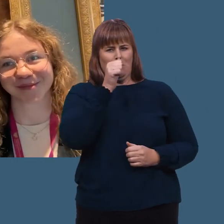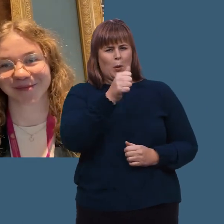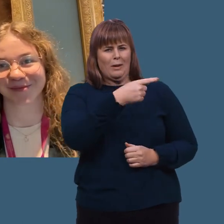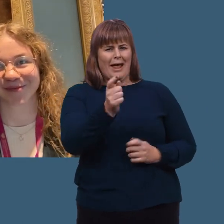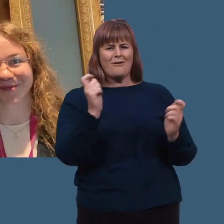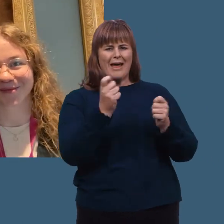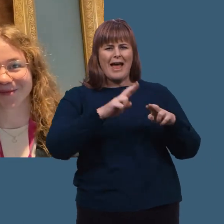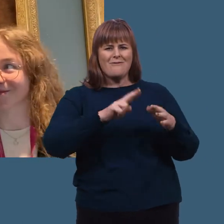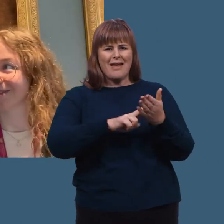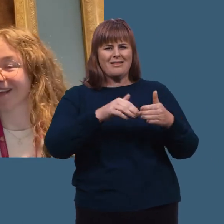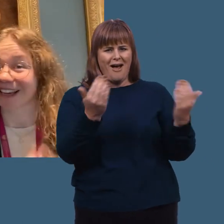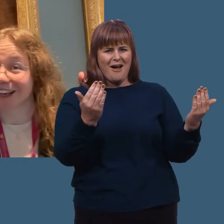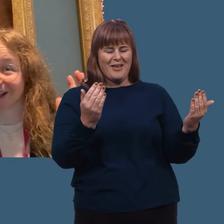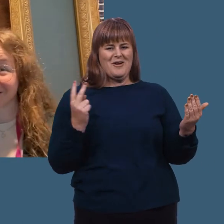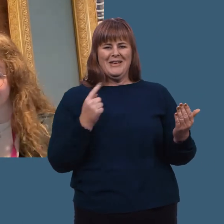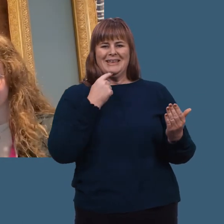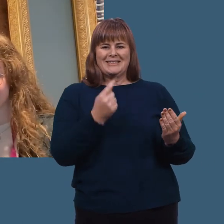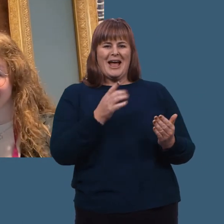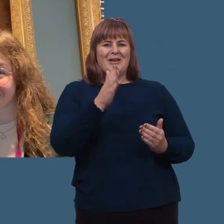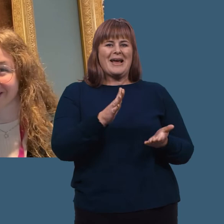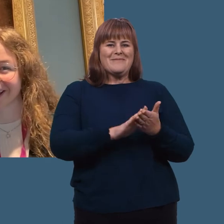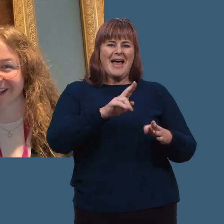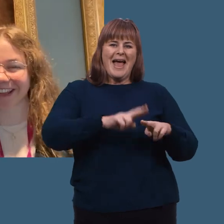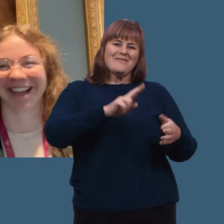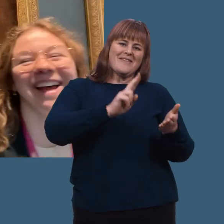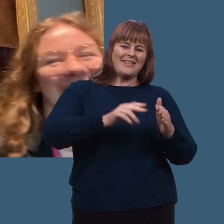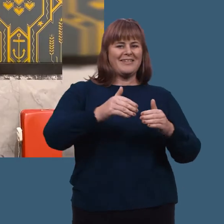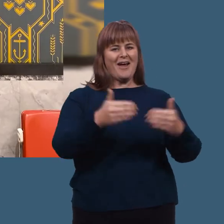feirer FN-dagen. da ganske bare å si. Gratulerer med FN-dagen.